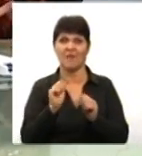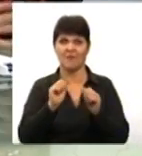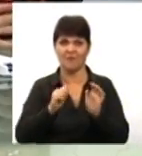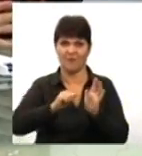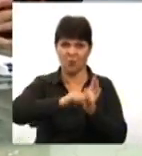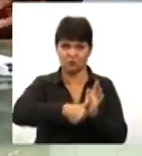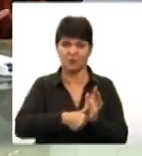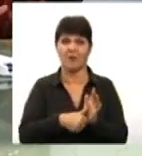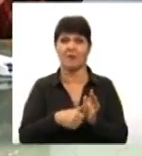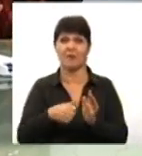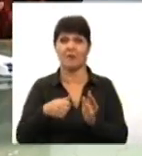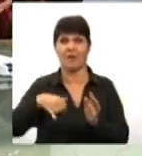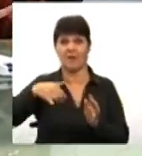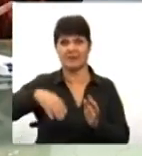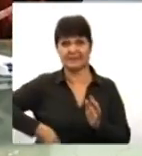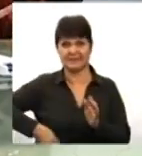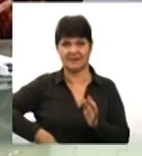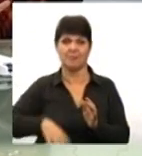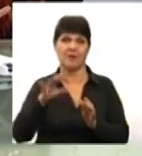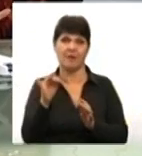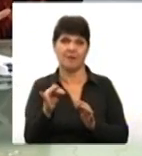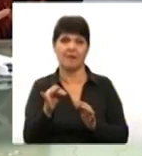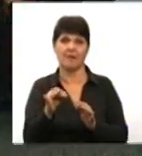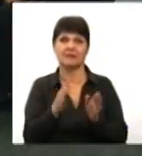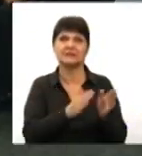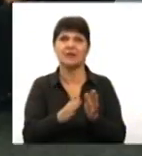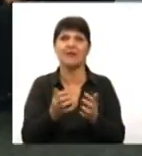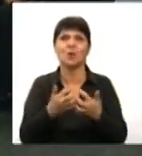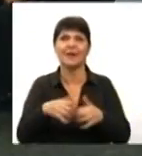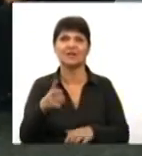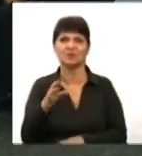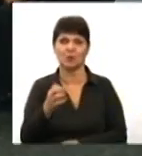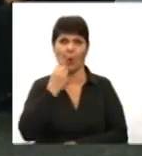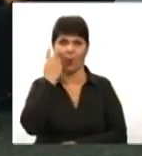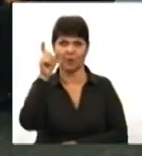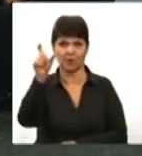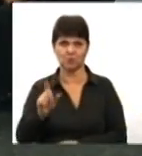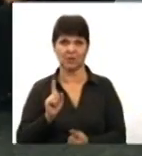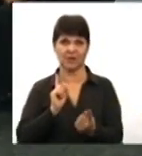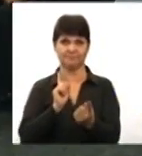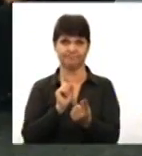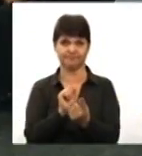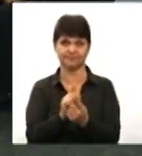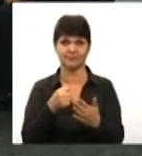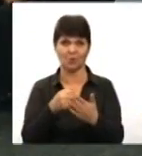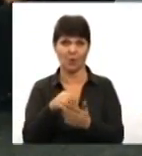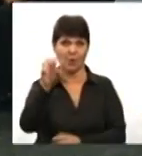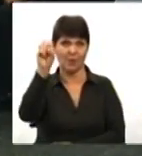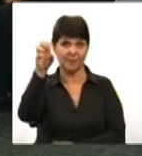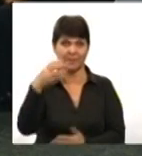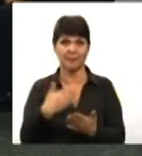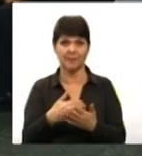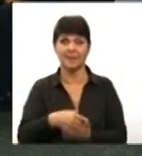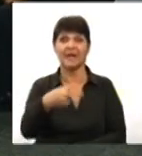кладе його до кишені, і далі система працює повністю автоматично. Коли людина наближається до маяка на відстань близько 20